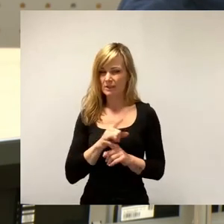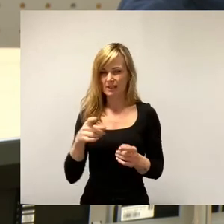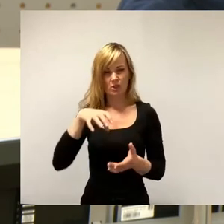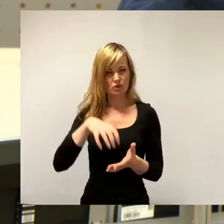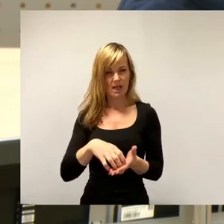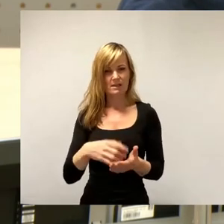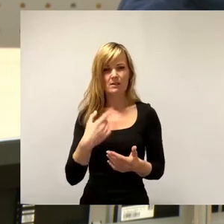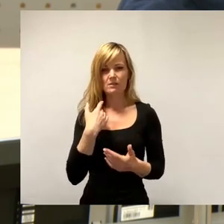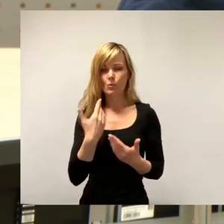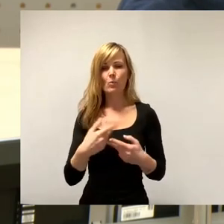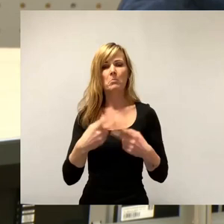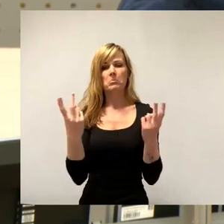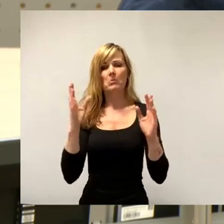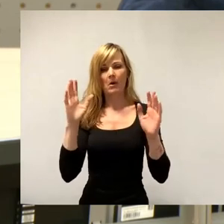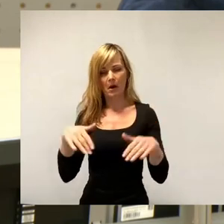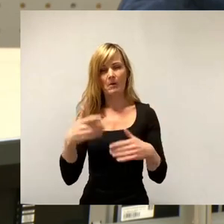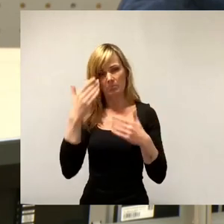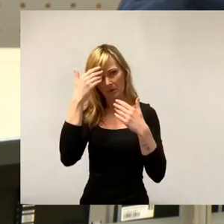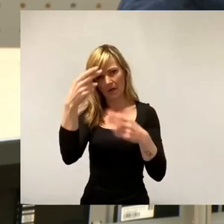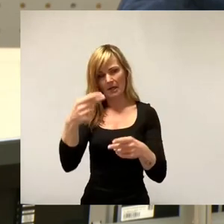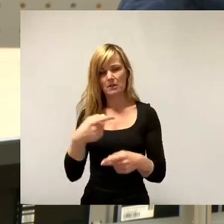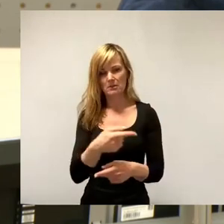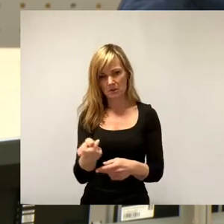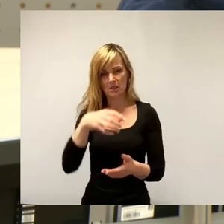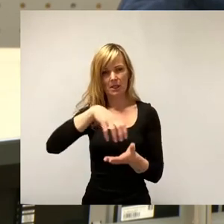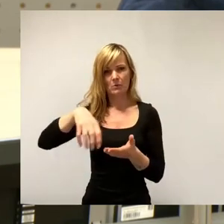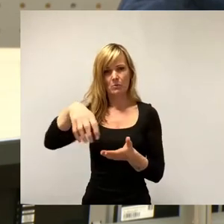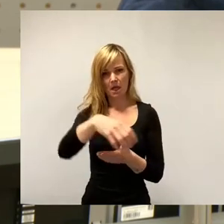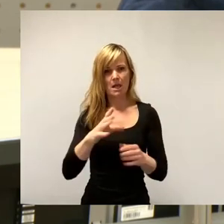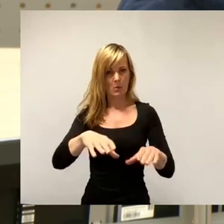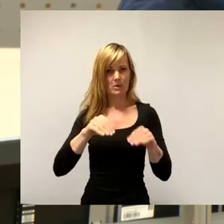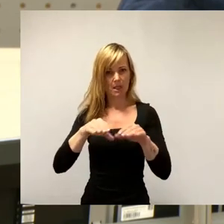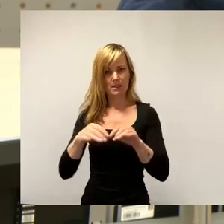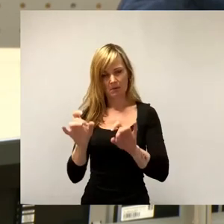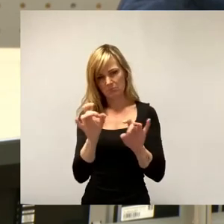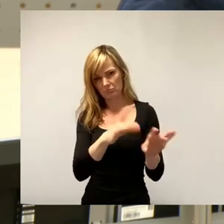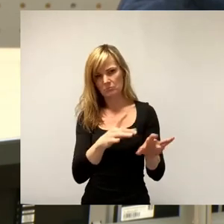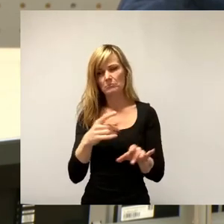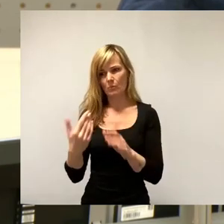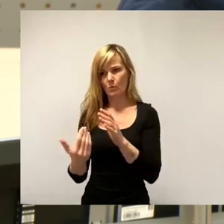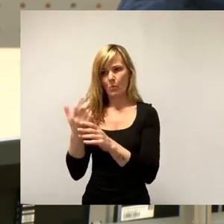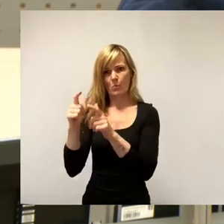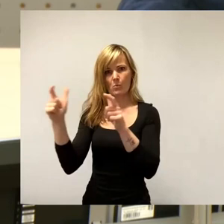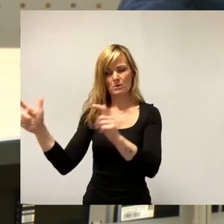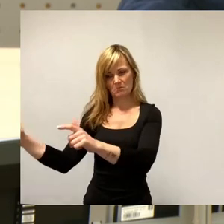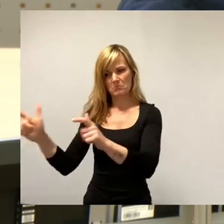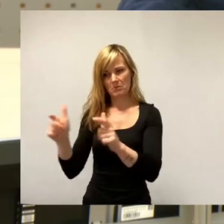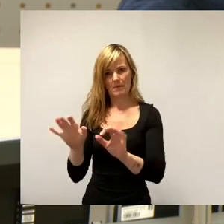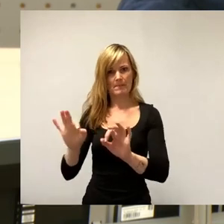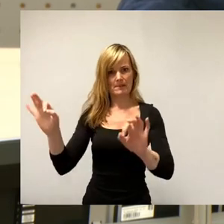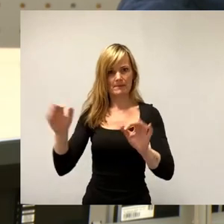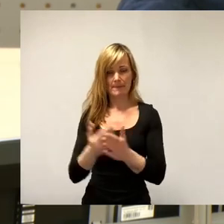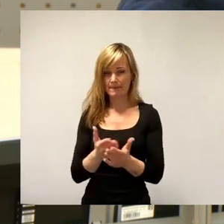regionale Unternehmen für ein Großunternehmen zu opfern. Unternehmen, die jahrzehntelang mit ihrer Wirtschaftsleistung zu unserer Stadt